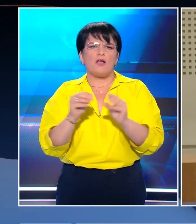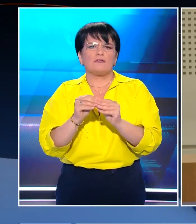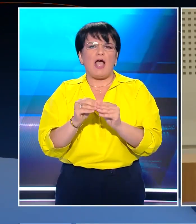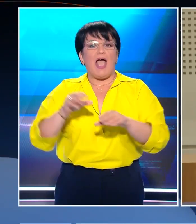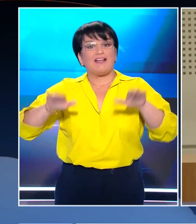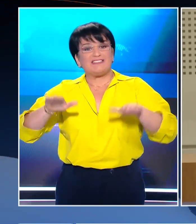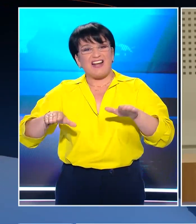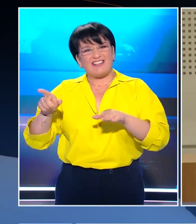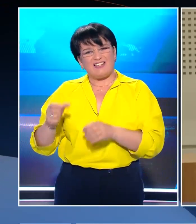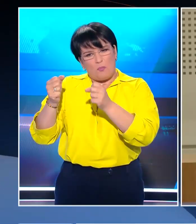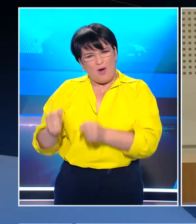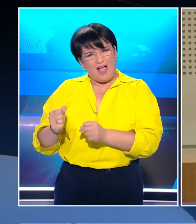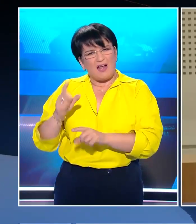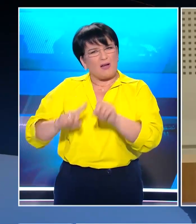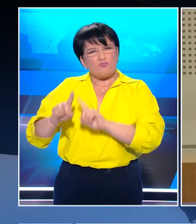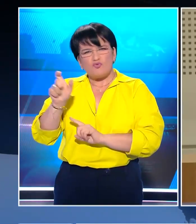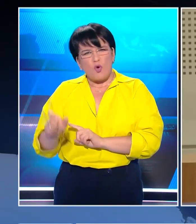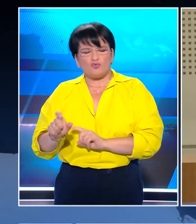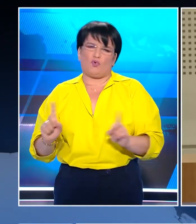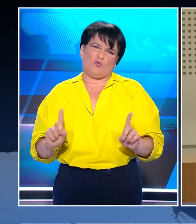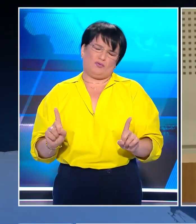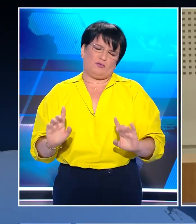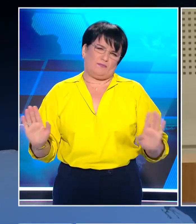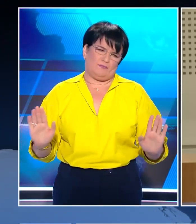από την καρέκλα που κατέχει κανείς.